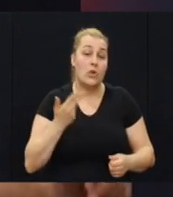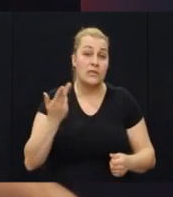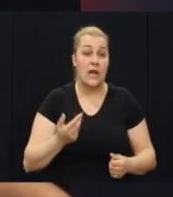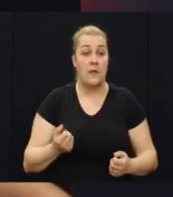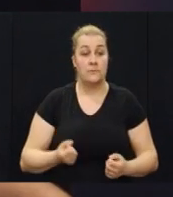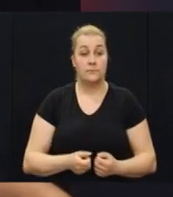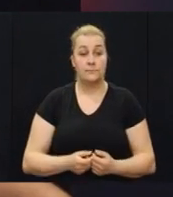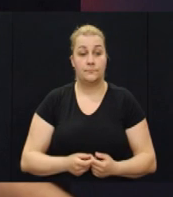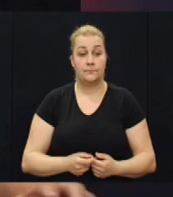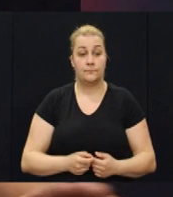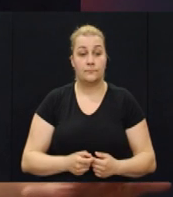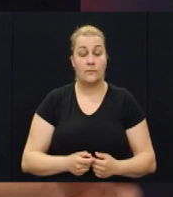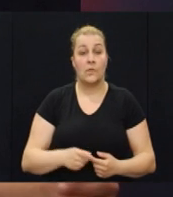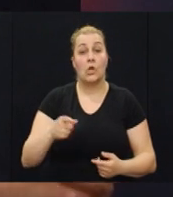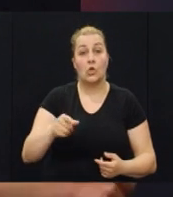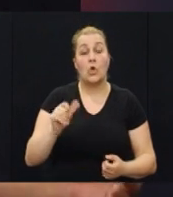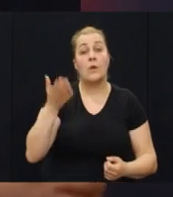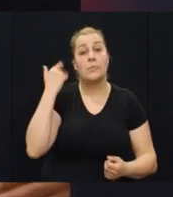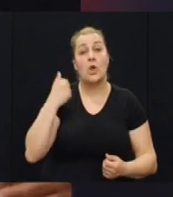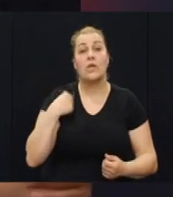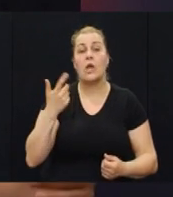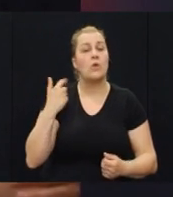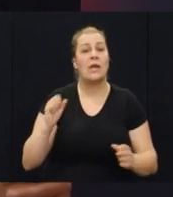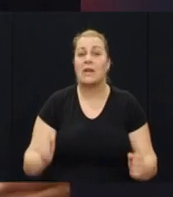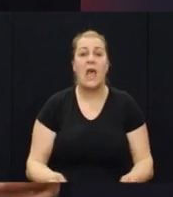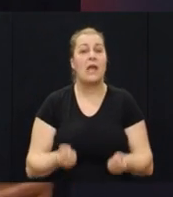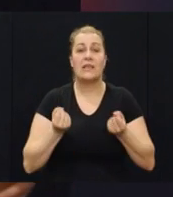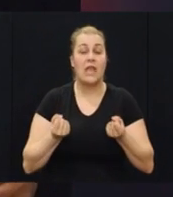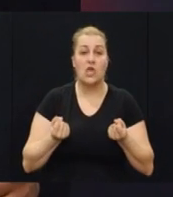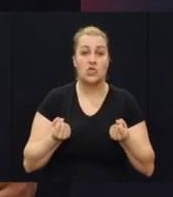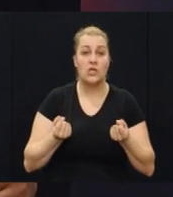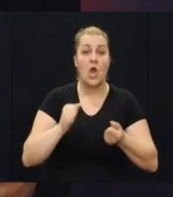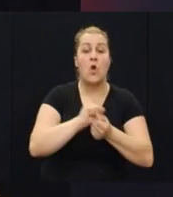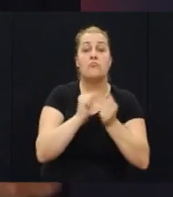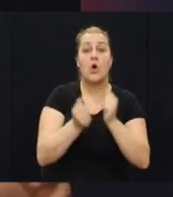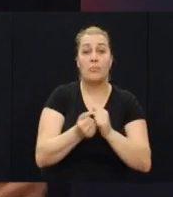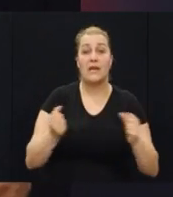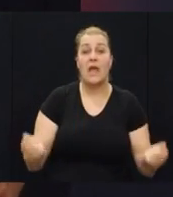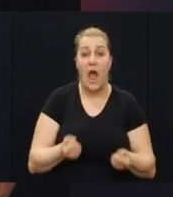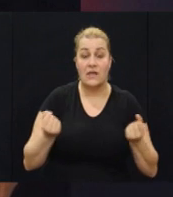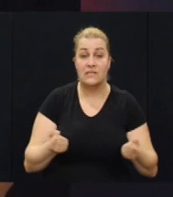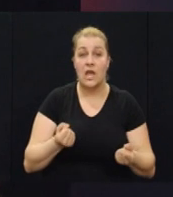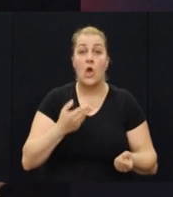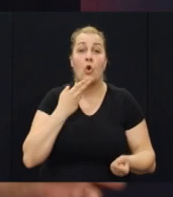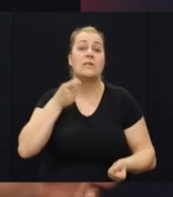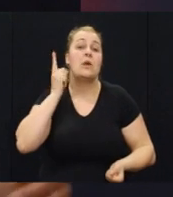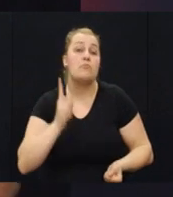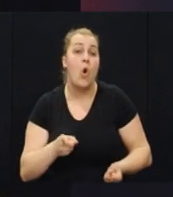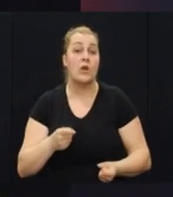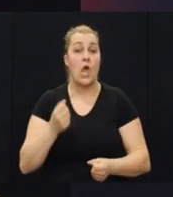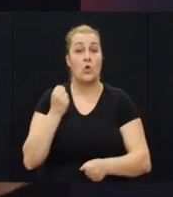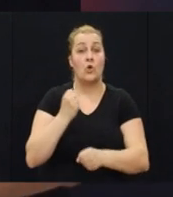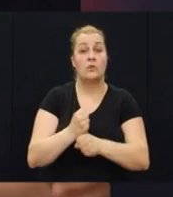tamo neke tri godine to mi je bio jedan od najtežih borbenih akcija koje se moraju